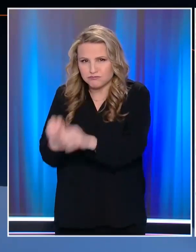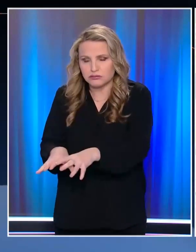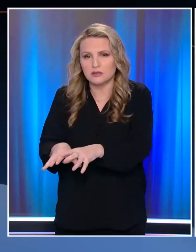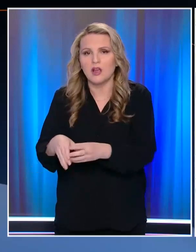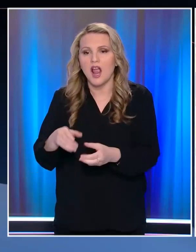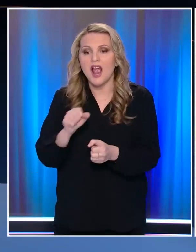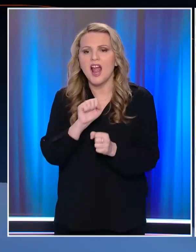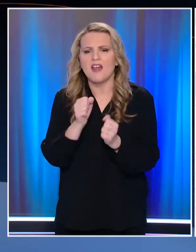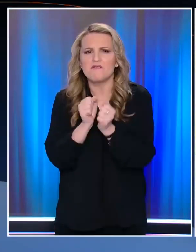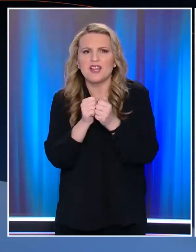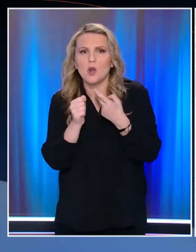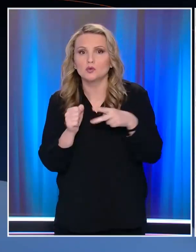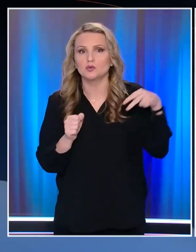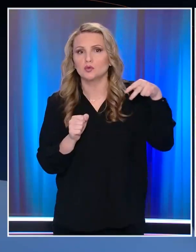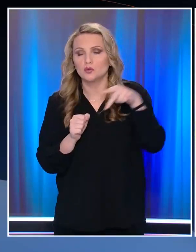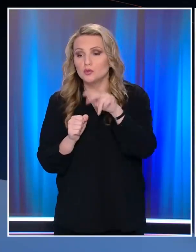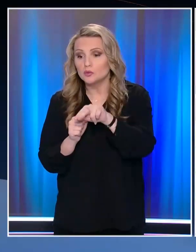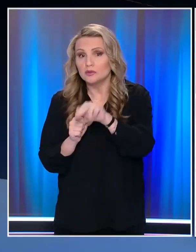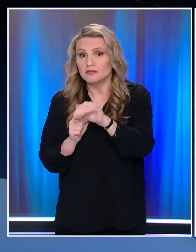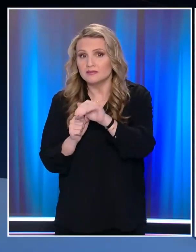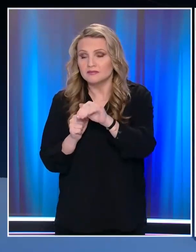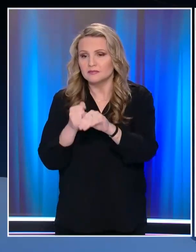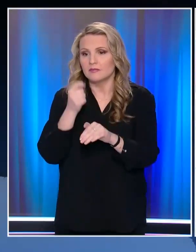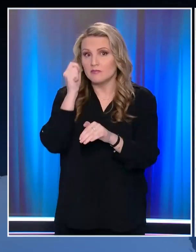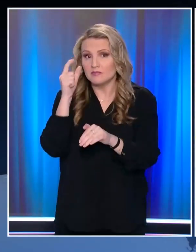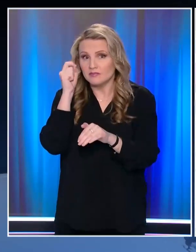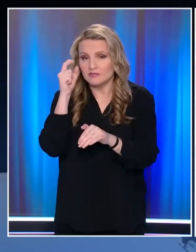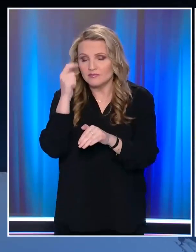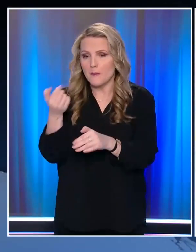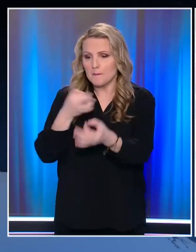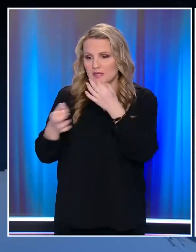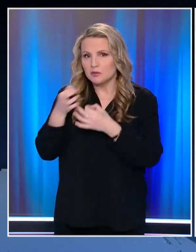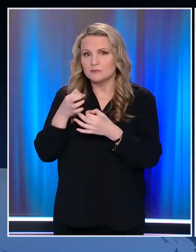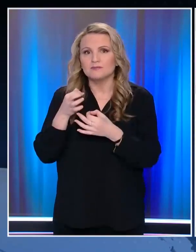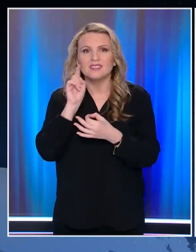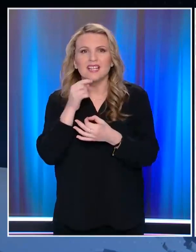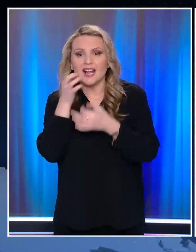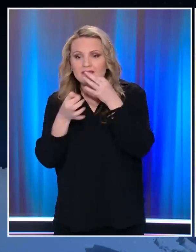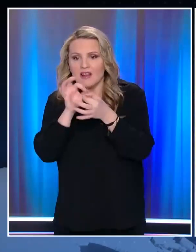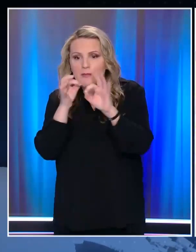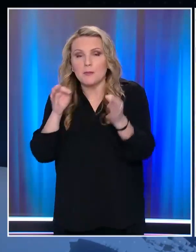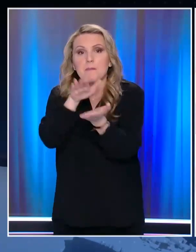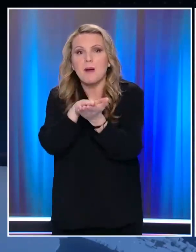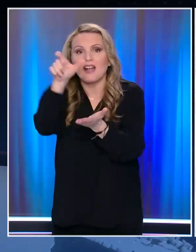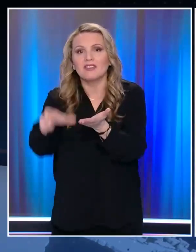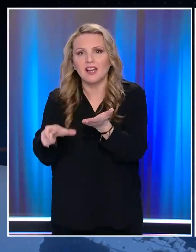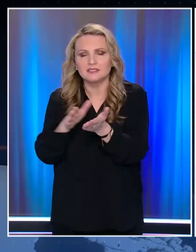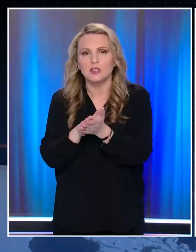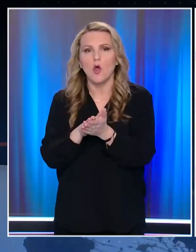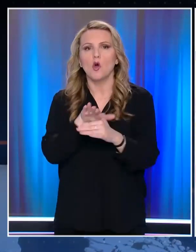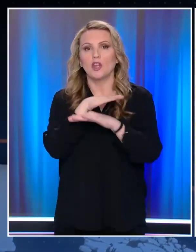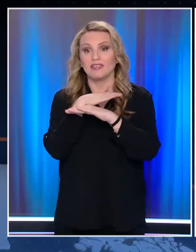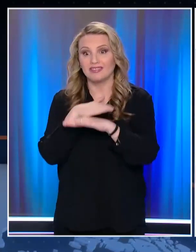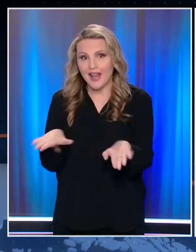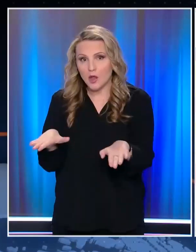πάει ένας φίλος στην κοιτλή Άνοιξε τα μάτια σου, μίλησέ μου Και όταν εξετέρεσαν την αποστολή τους